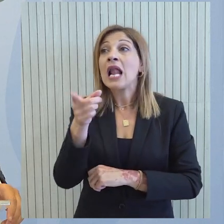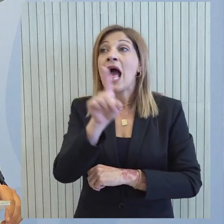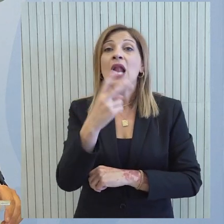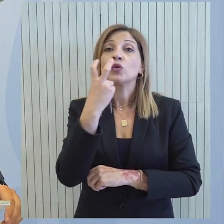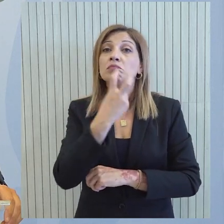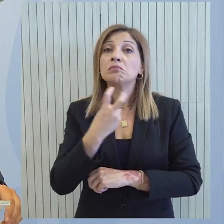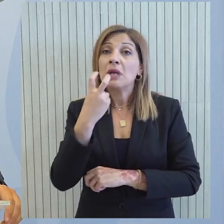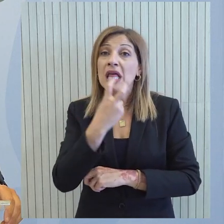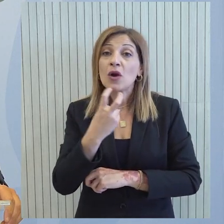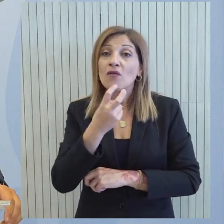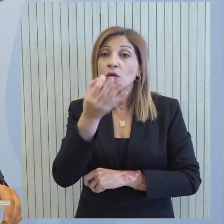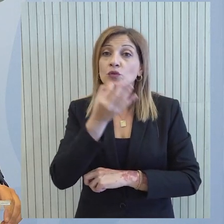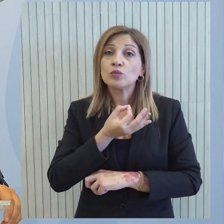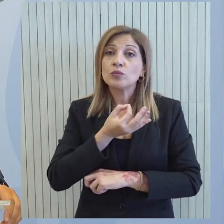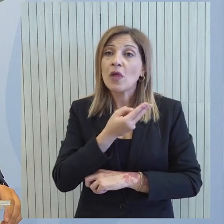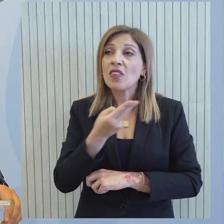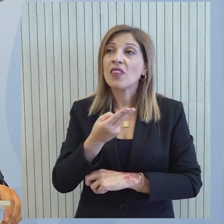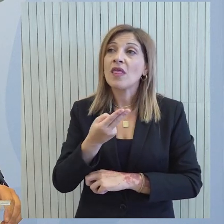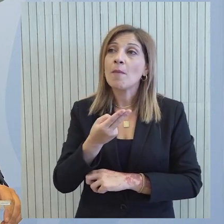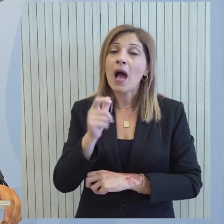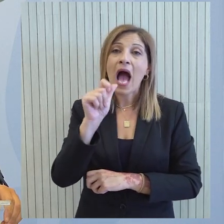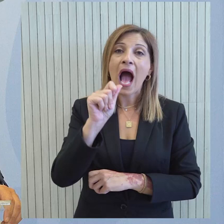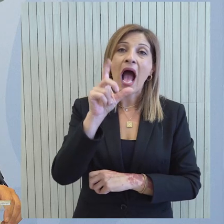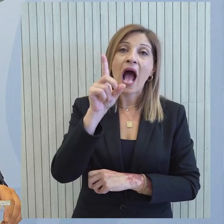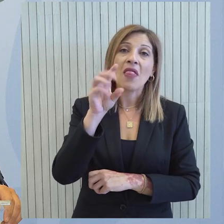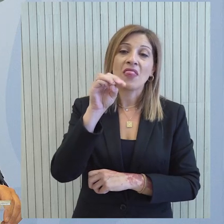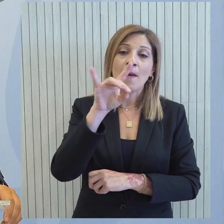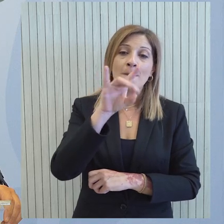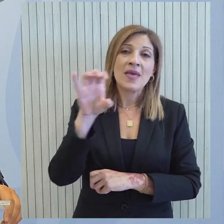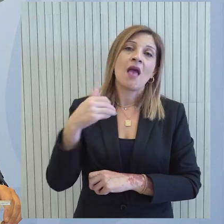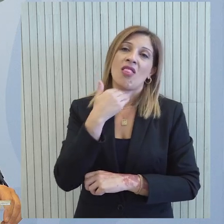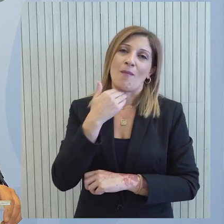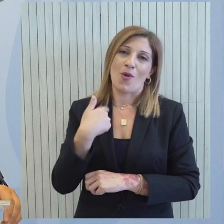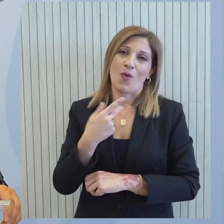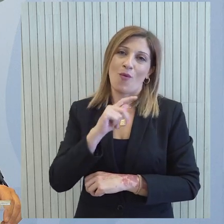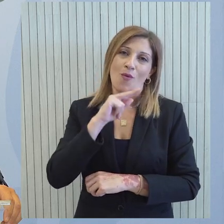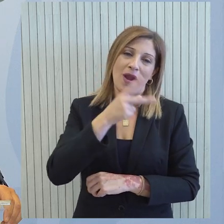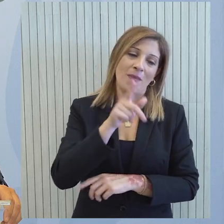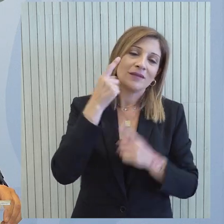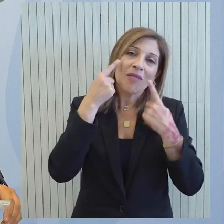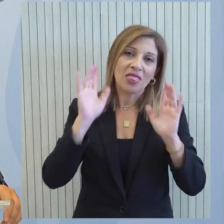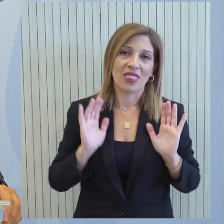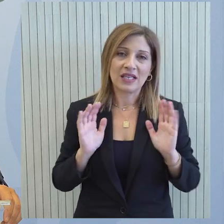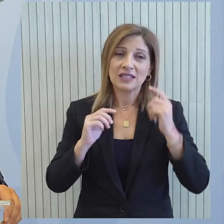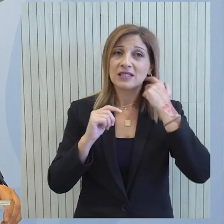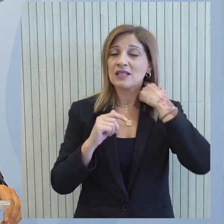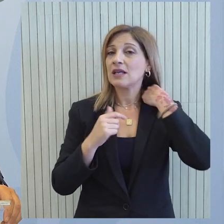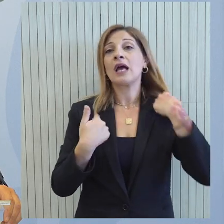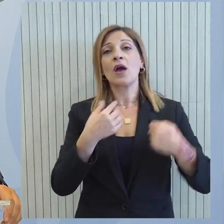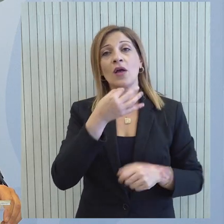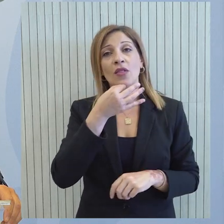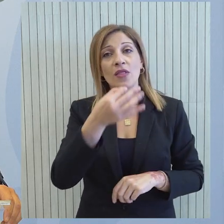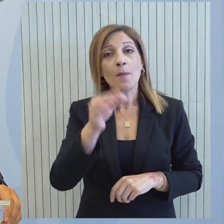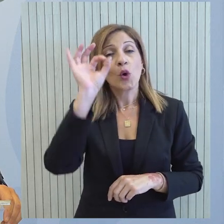τις πληροφορίες που έχετε από πλευράς του ΑΔΜΕ αυτό το οποίο όμως θα τονίσω και θα